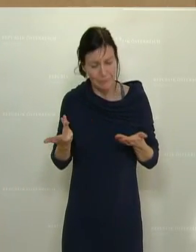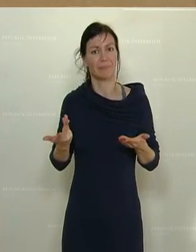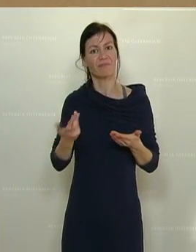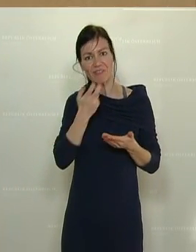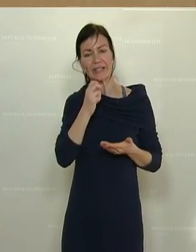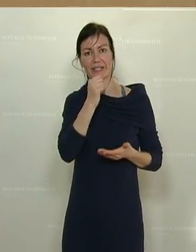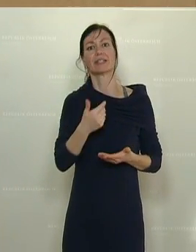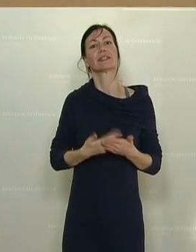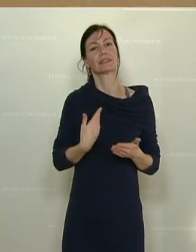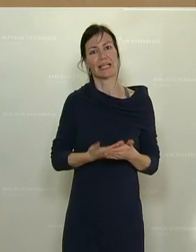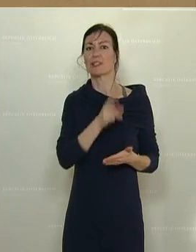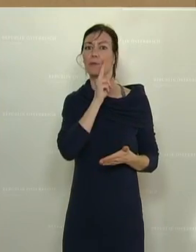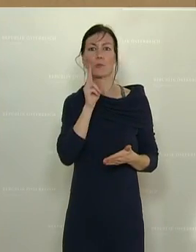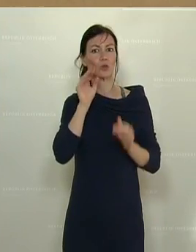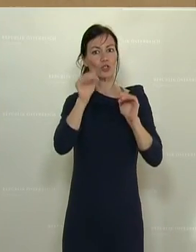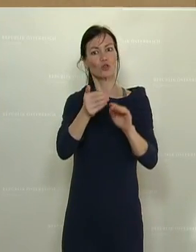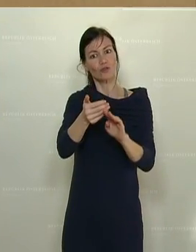Mutterschutz bis Ende Juni.